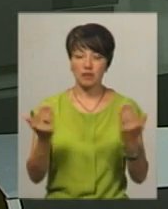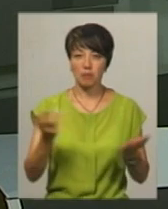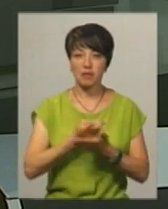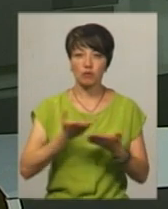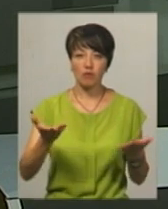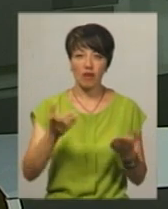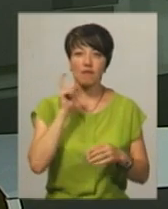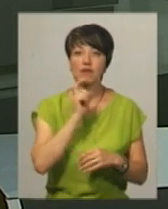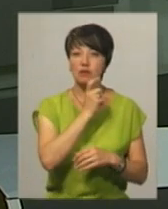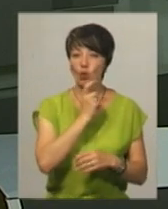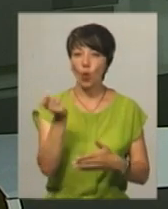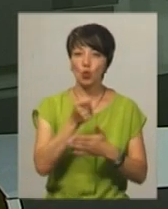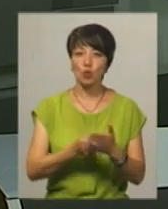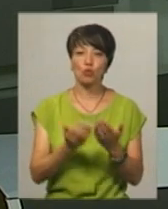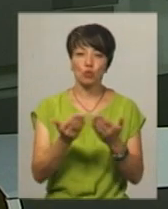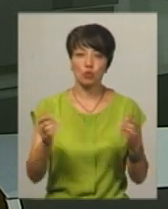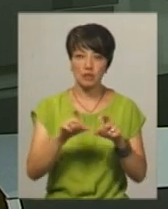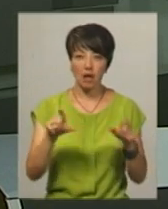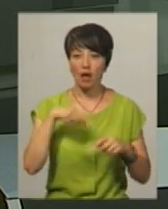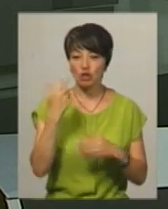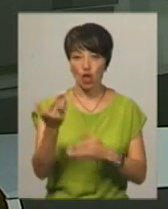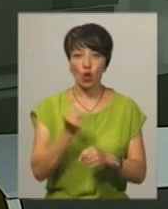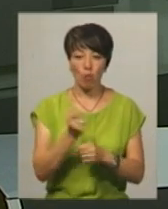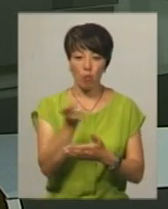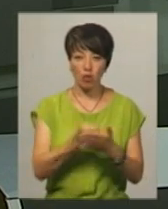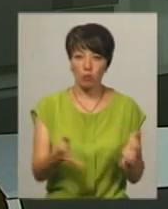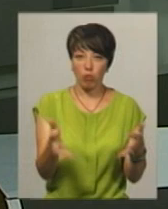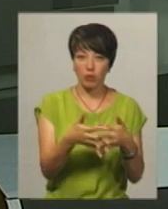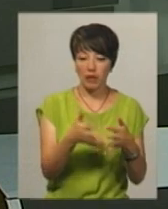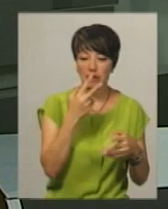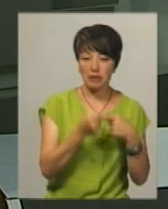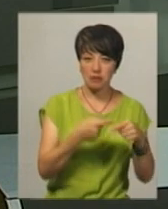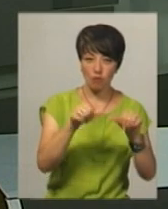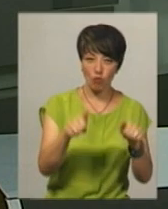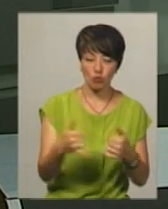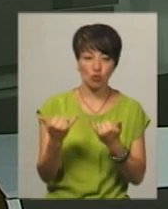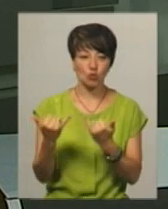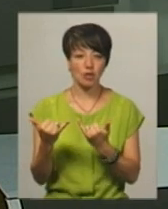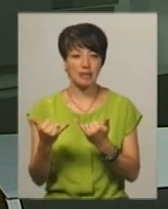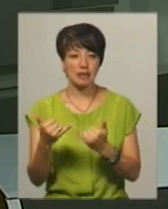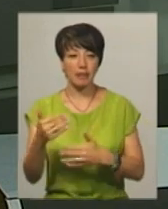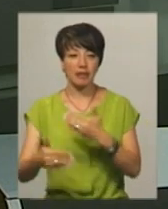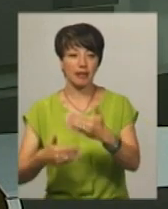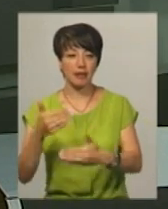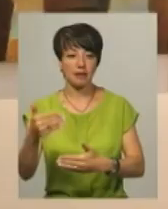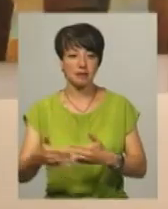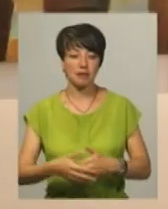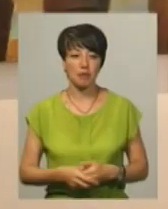презентувала в Вінницькому художньому музеї. Каже, її роботи – це поєднання традиційних форм із сучасними тенденціями.